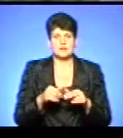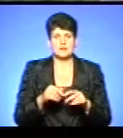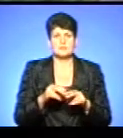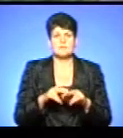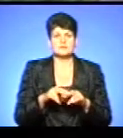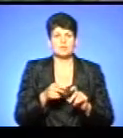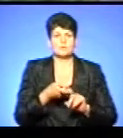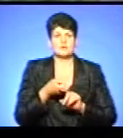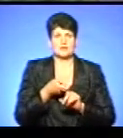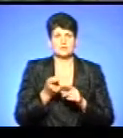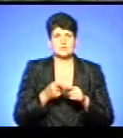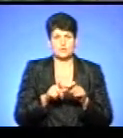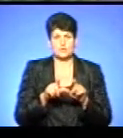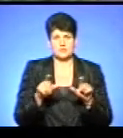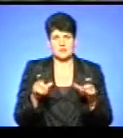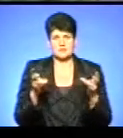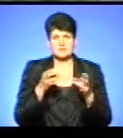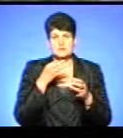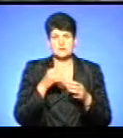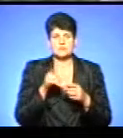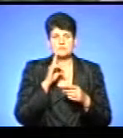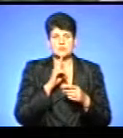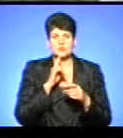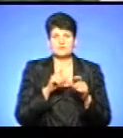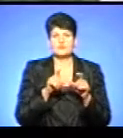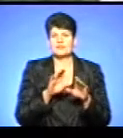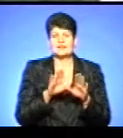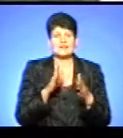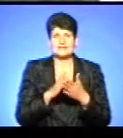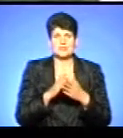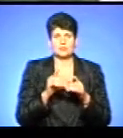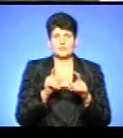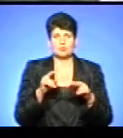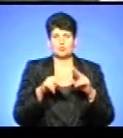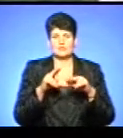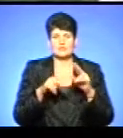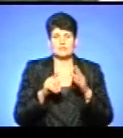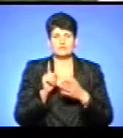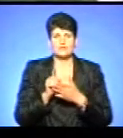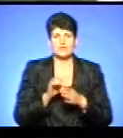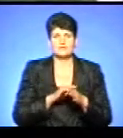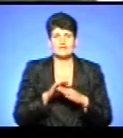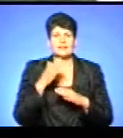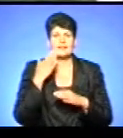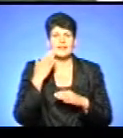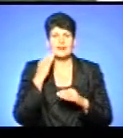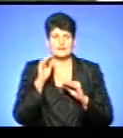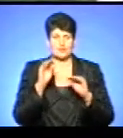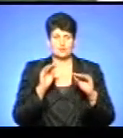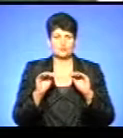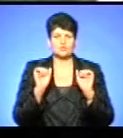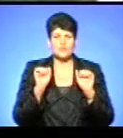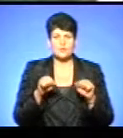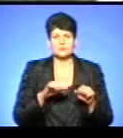'язки на даний об'єкт. Варто зазначити, що тимчасова споруда не є об'єктом будівництва і повинна бути виконана з легких конструкцій, таких, що